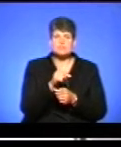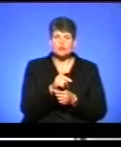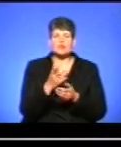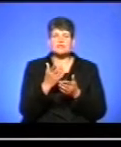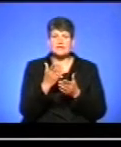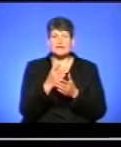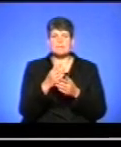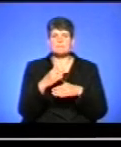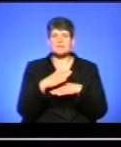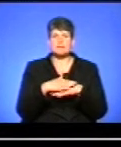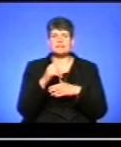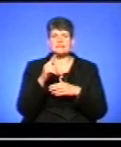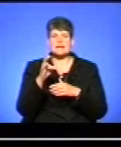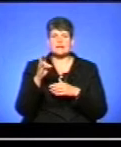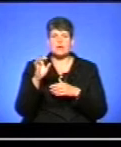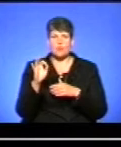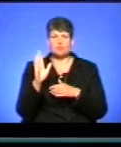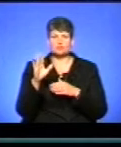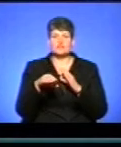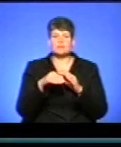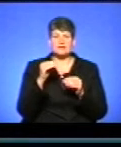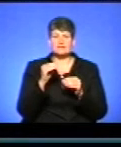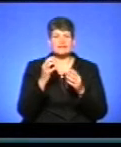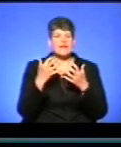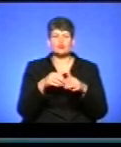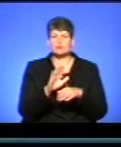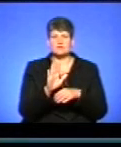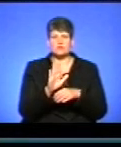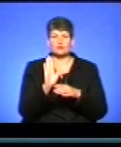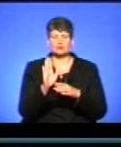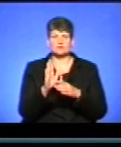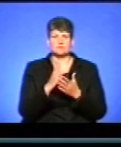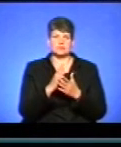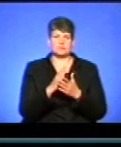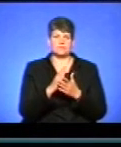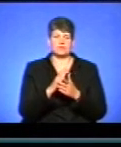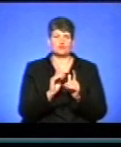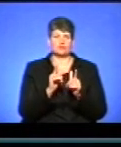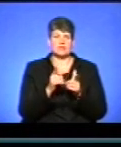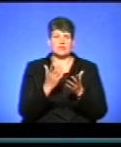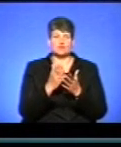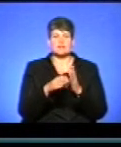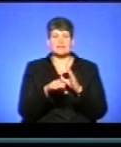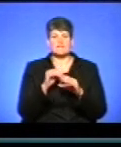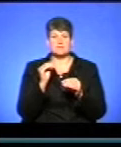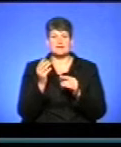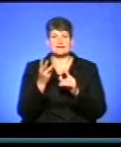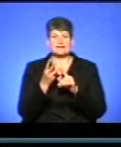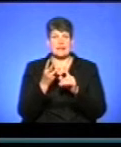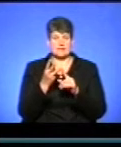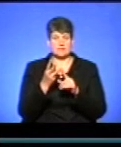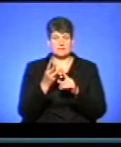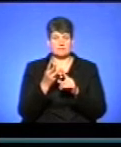предмет ЗНО буде вибиратись, в ній не вибирається автоматично, а буде нести вступник. Тобто, якщо є на вибір третій предмет,